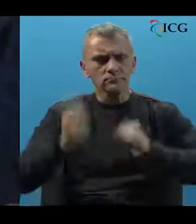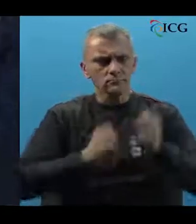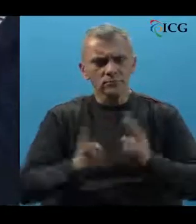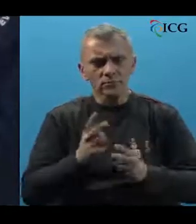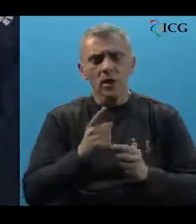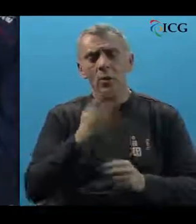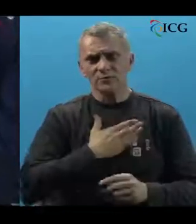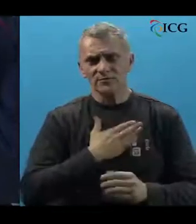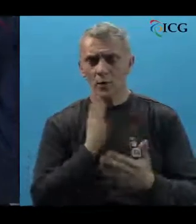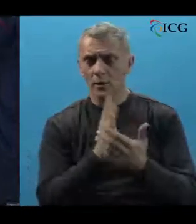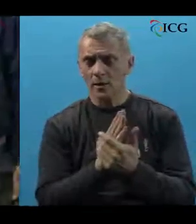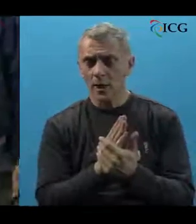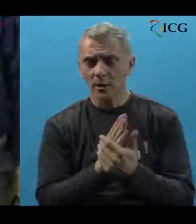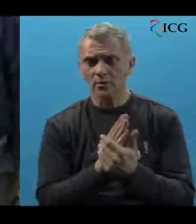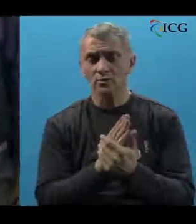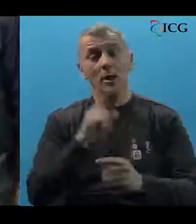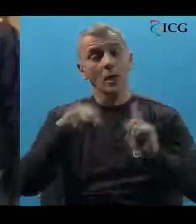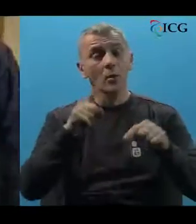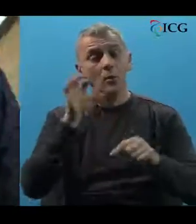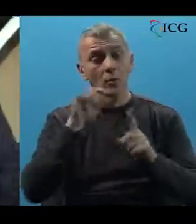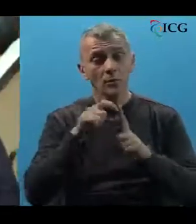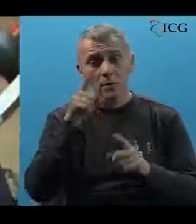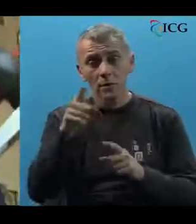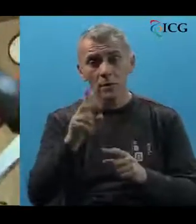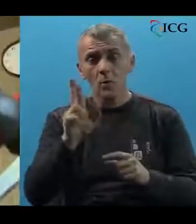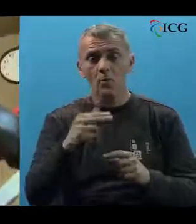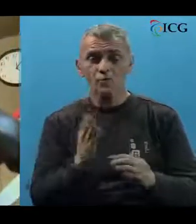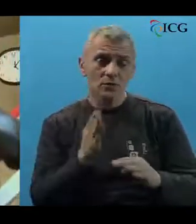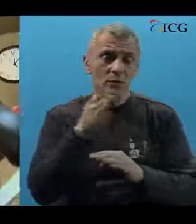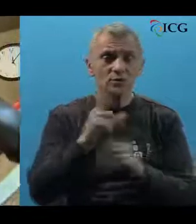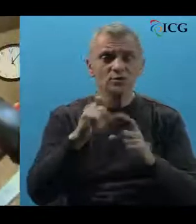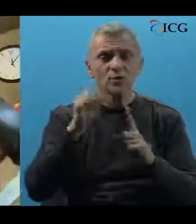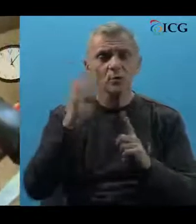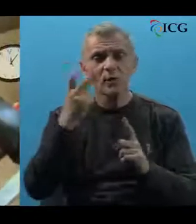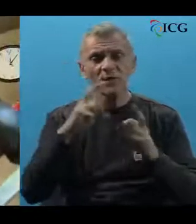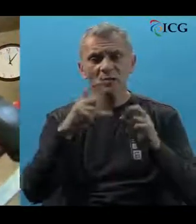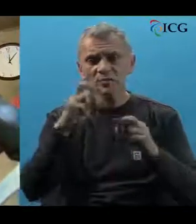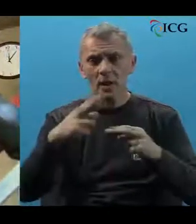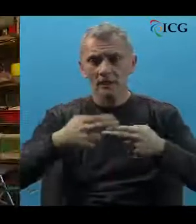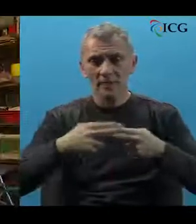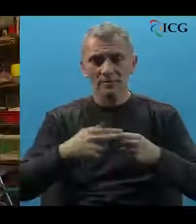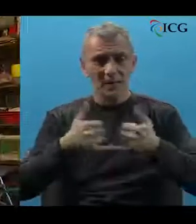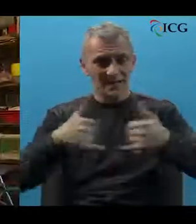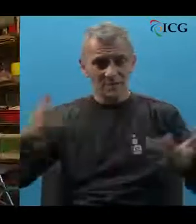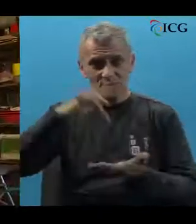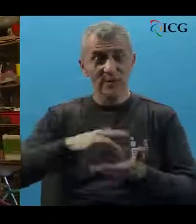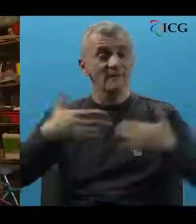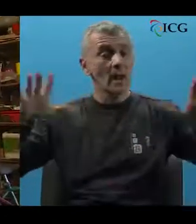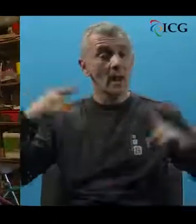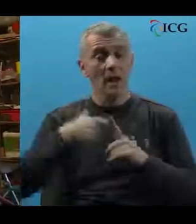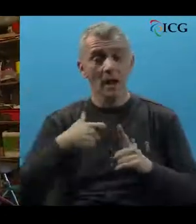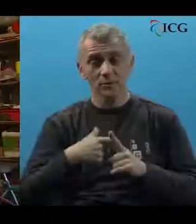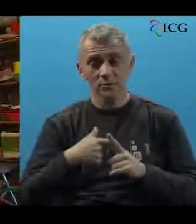I na svoj način nada se da bi neko od njih mogao barem zalutati u malu šiljkovaču, skrivenu odmah iza gradskog središta Velike